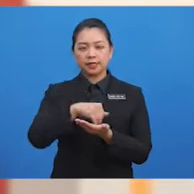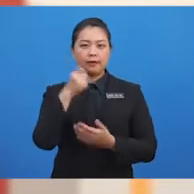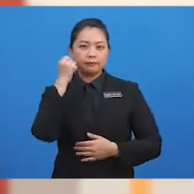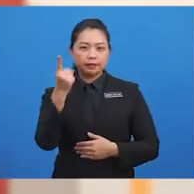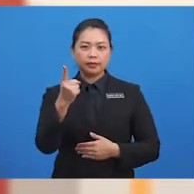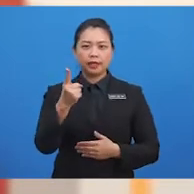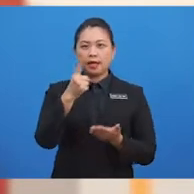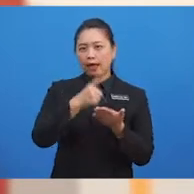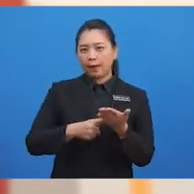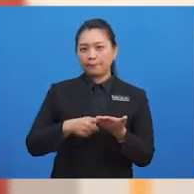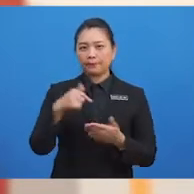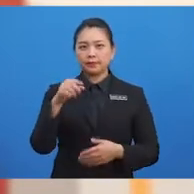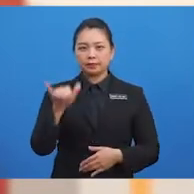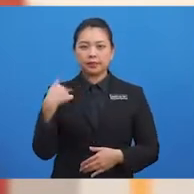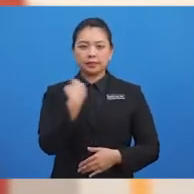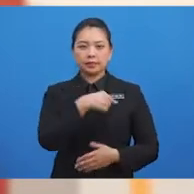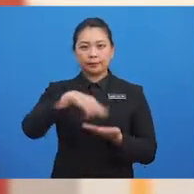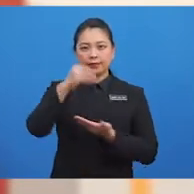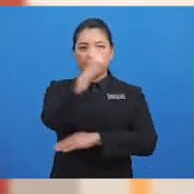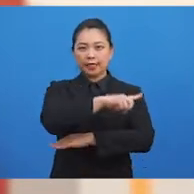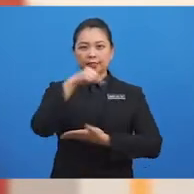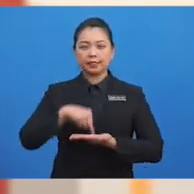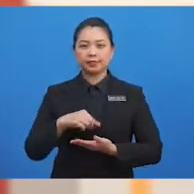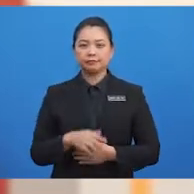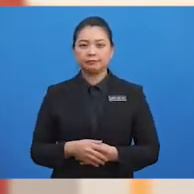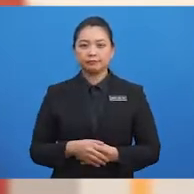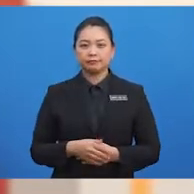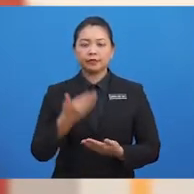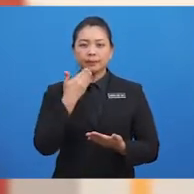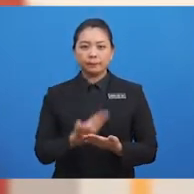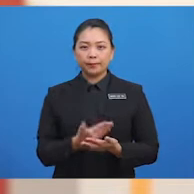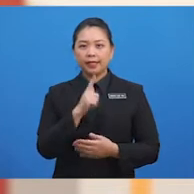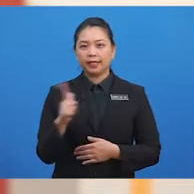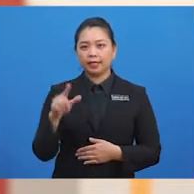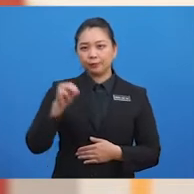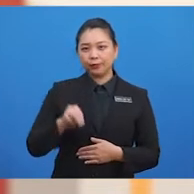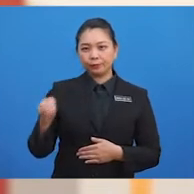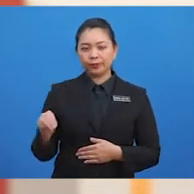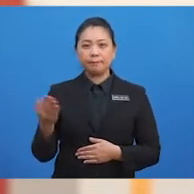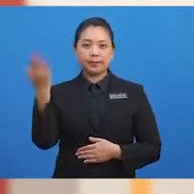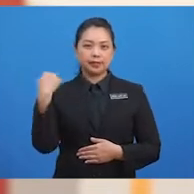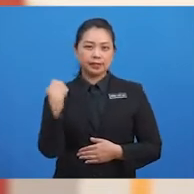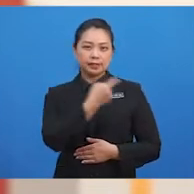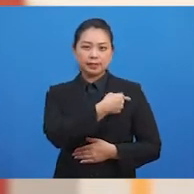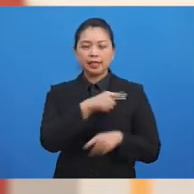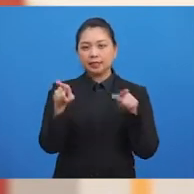faham apa yang kita pelajari hari ini. Baiklah murid-murid. Mari kita sama